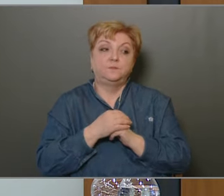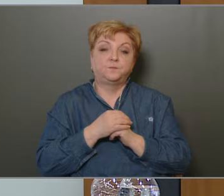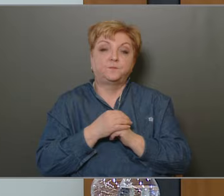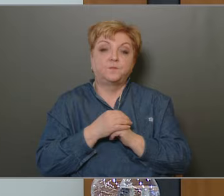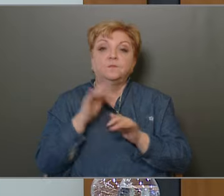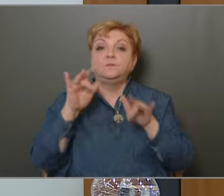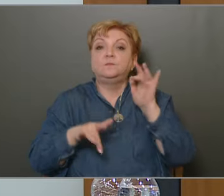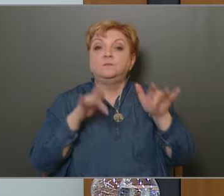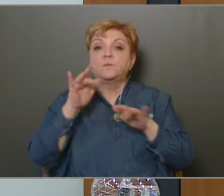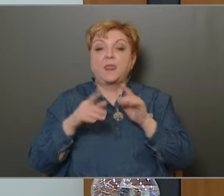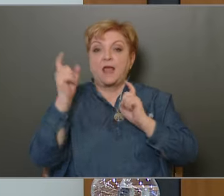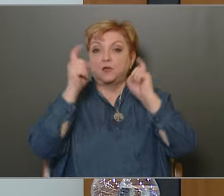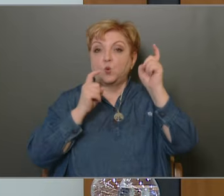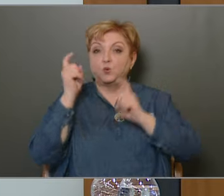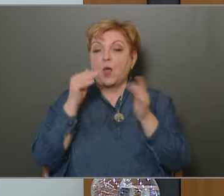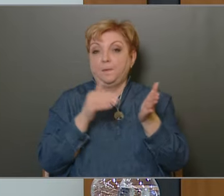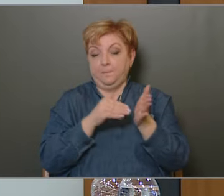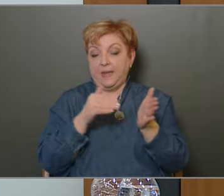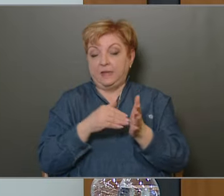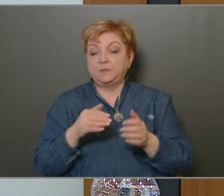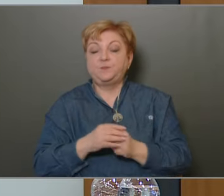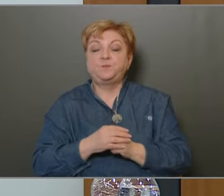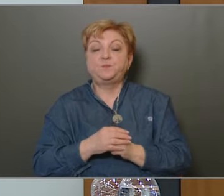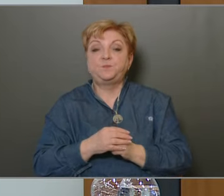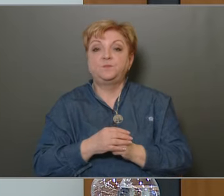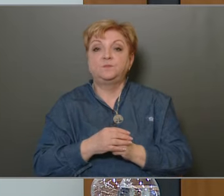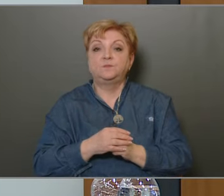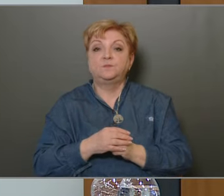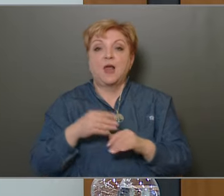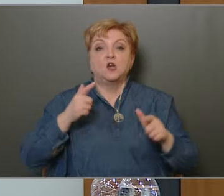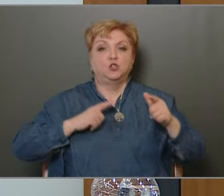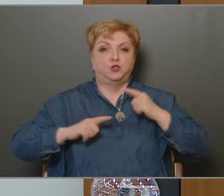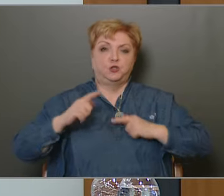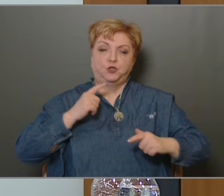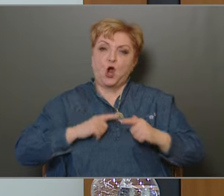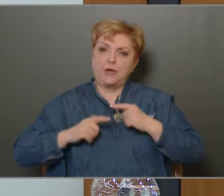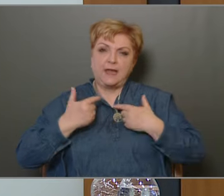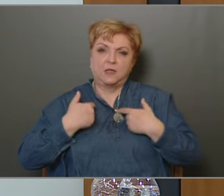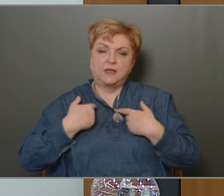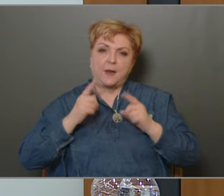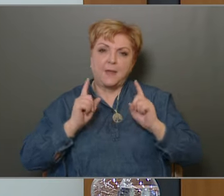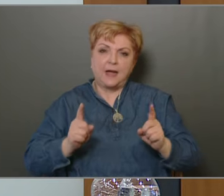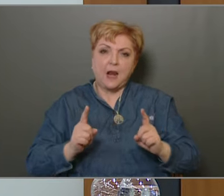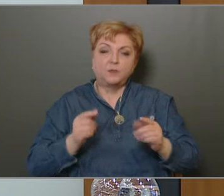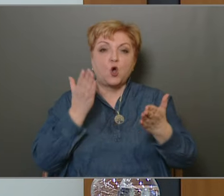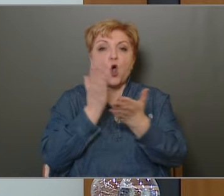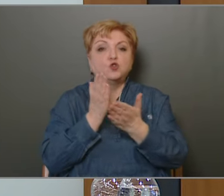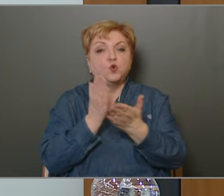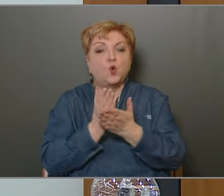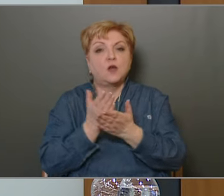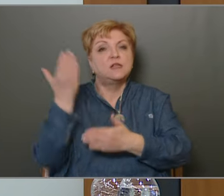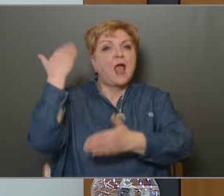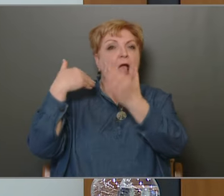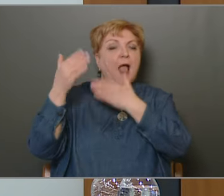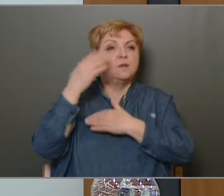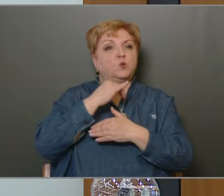Néhány gondolat még, amit sajnálattal kell megállapítanunk a hasonlóan az elmúlt